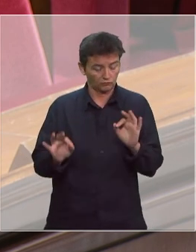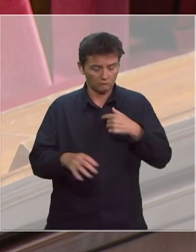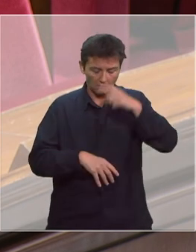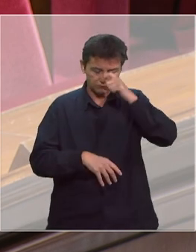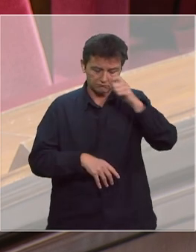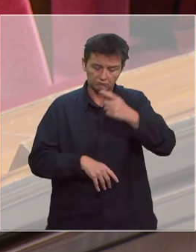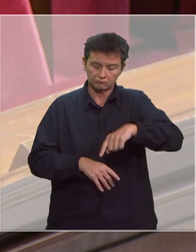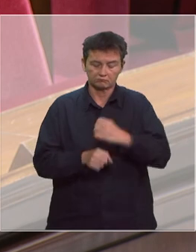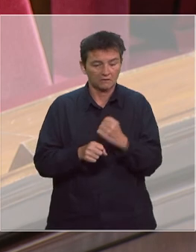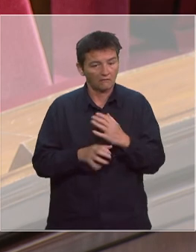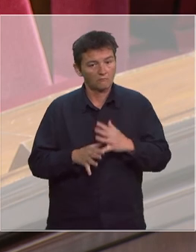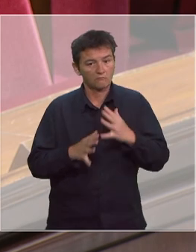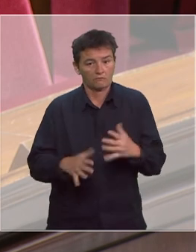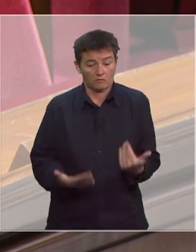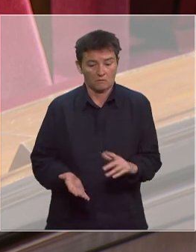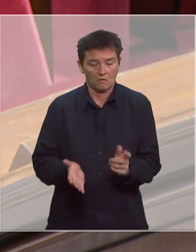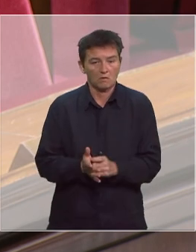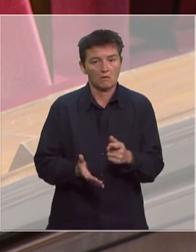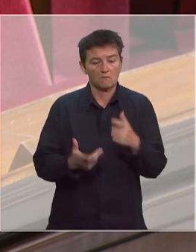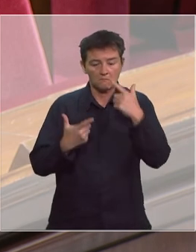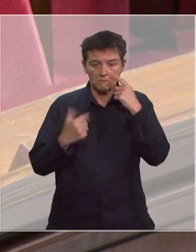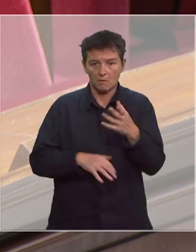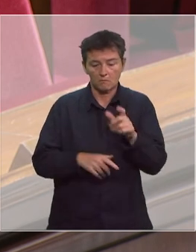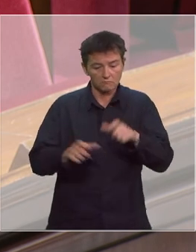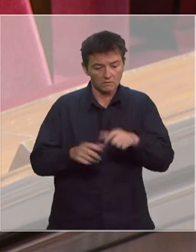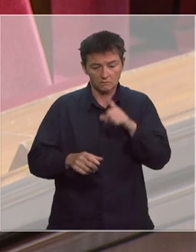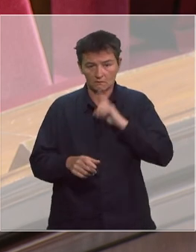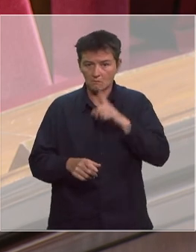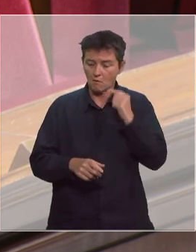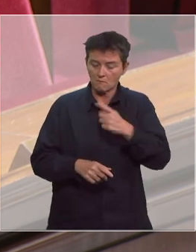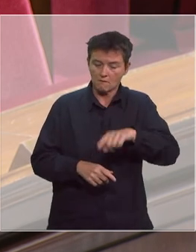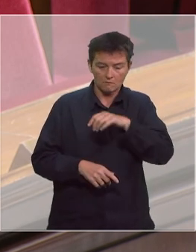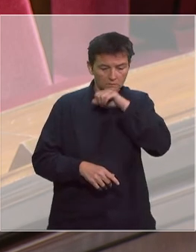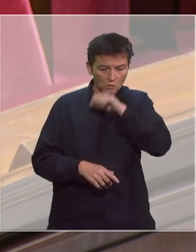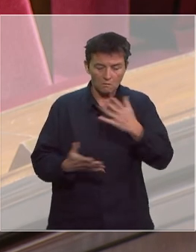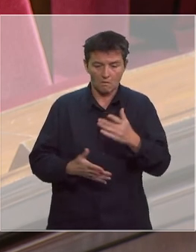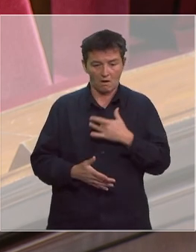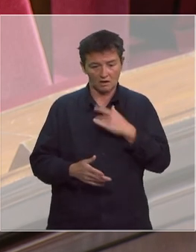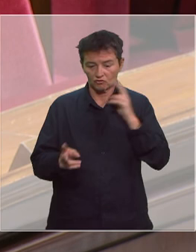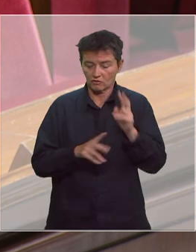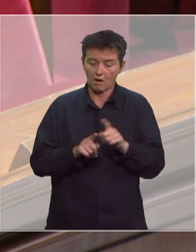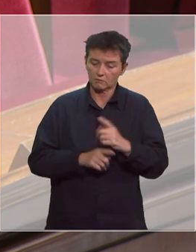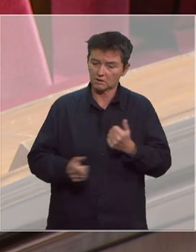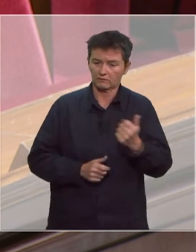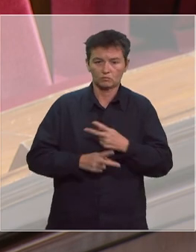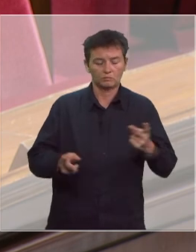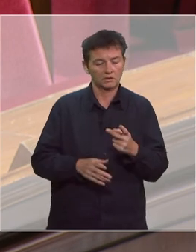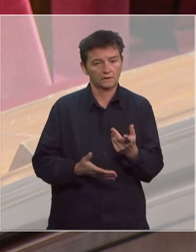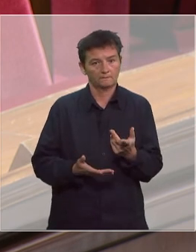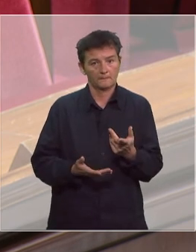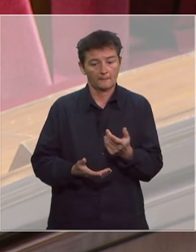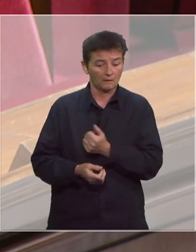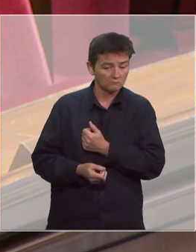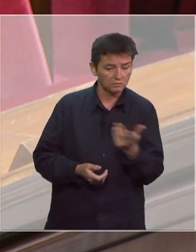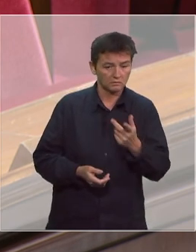de dire que les moments que nous vivons illustrent combien ces hommes et ces femmes sont attachés à l'intérêt général et aux services publics et qu'à travers leur